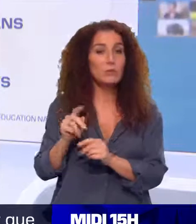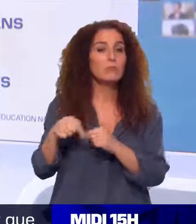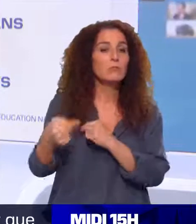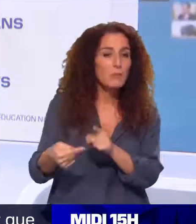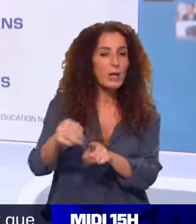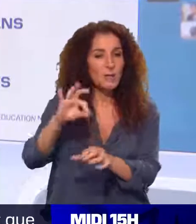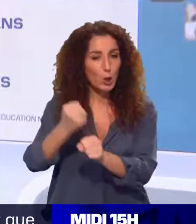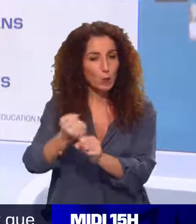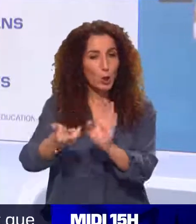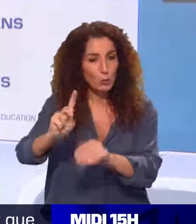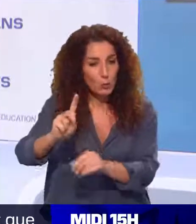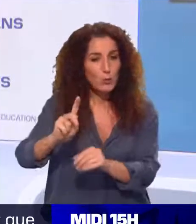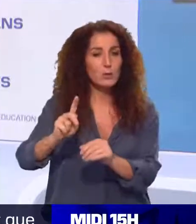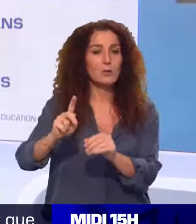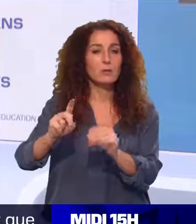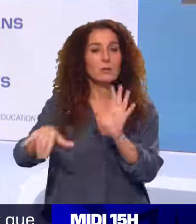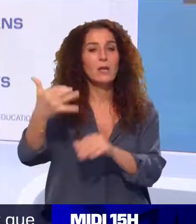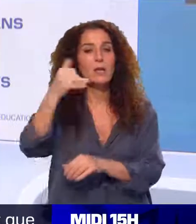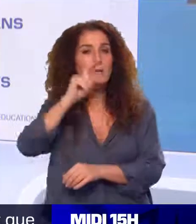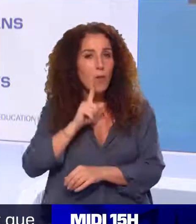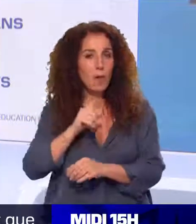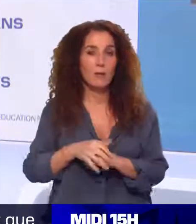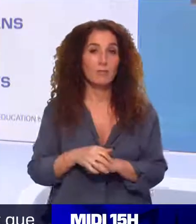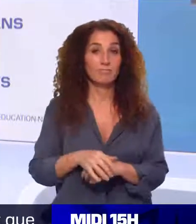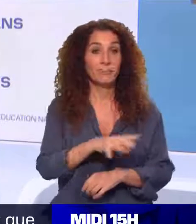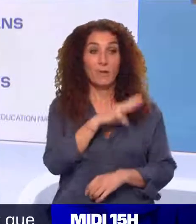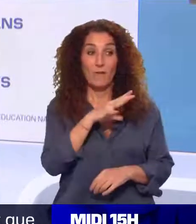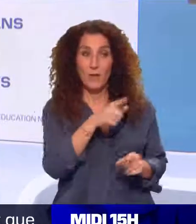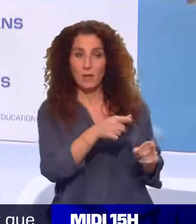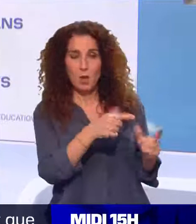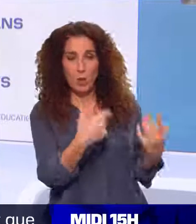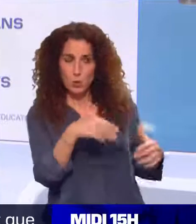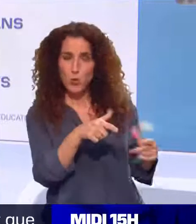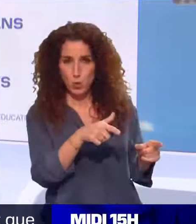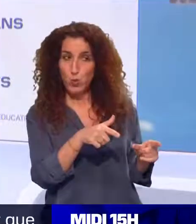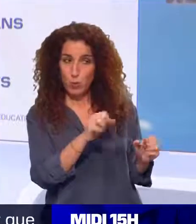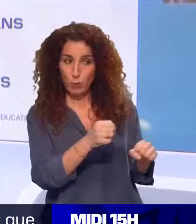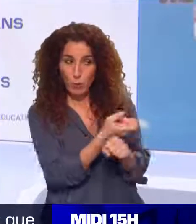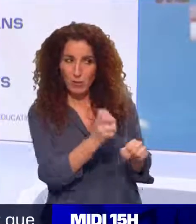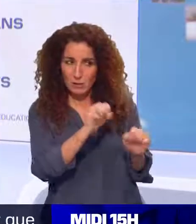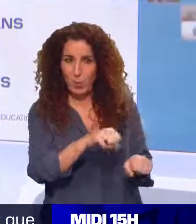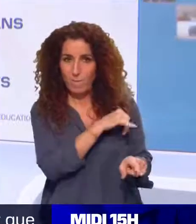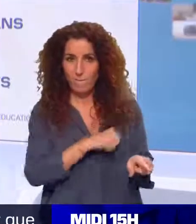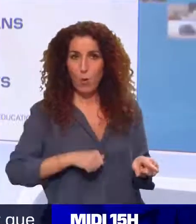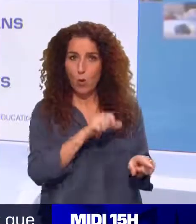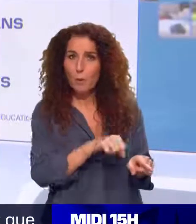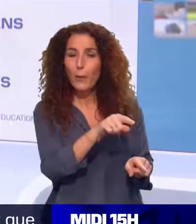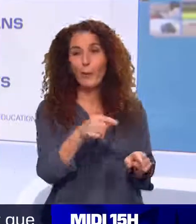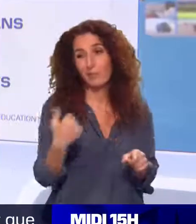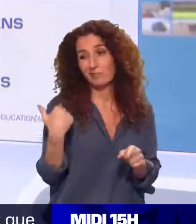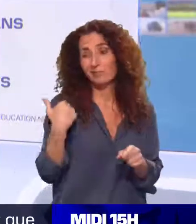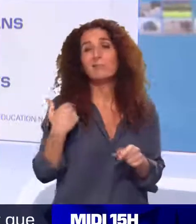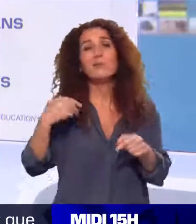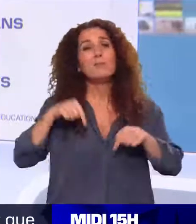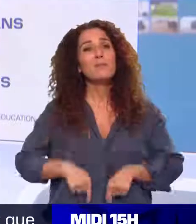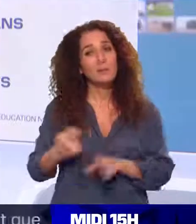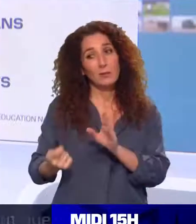50 ans. Concernant les enseignants, ils sont très exposés et très demandeurs de vaccins également. Eh bien Jean-Michel Blanquer a récemment déclaré qu'ils